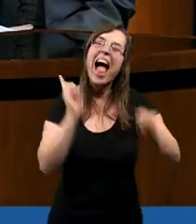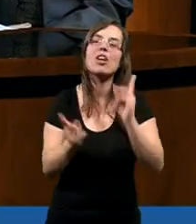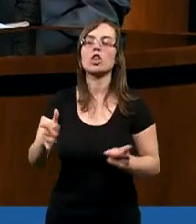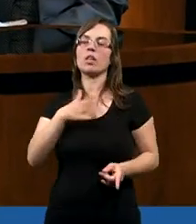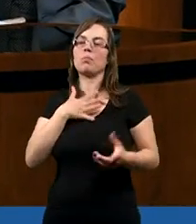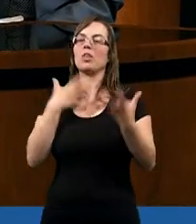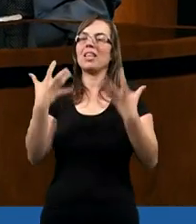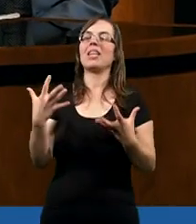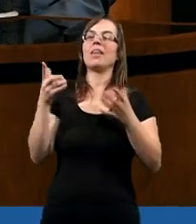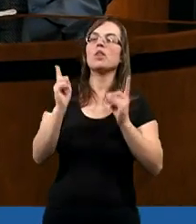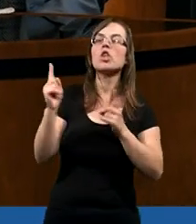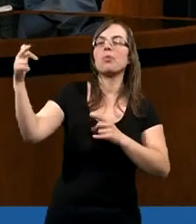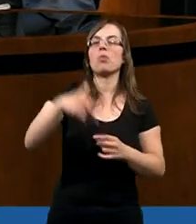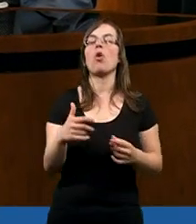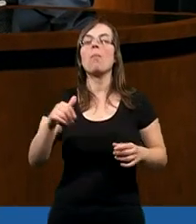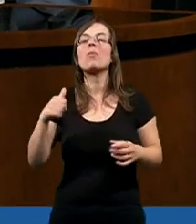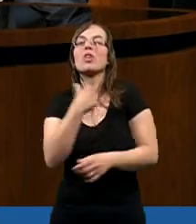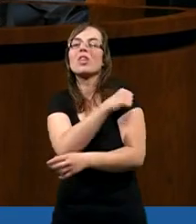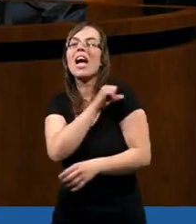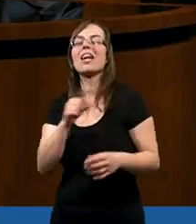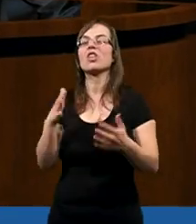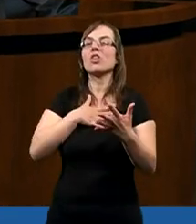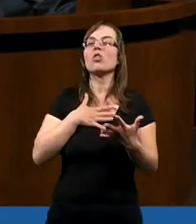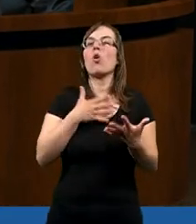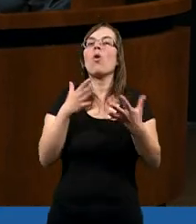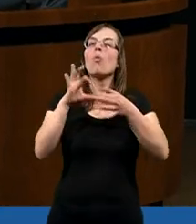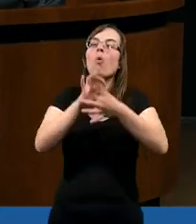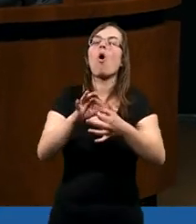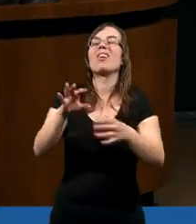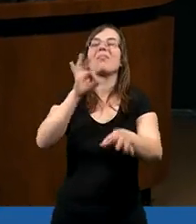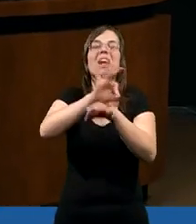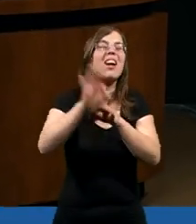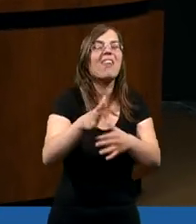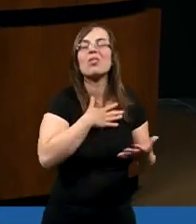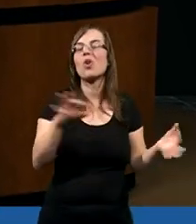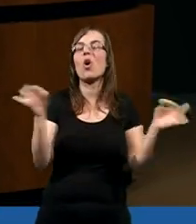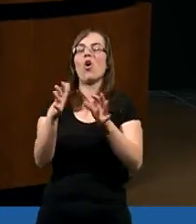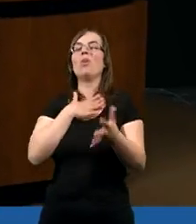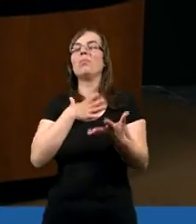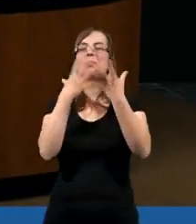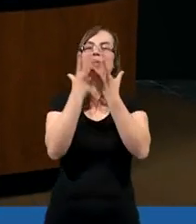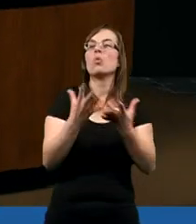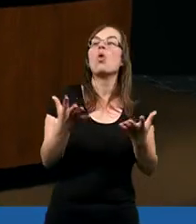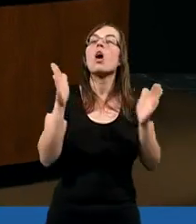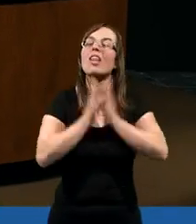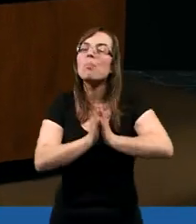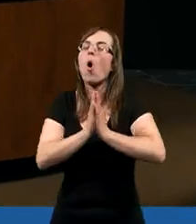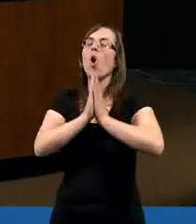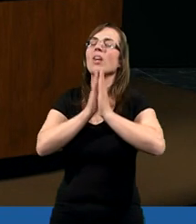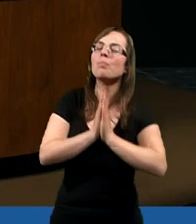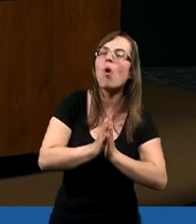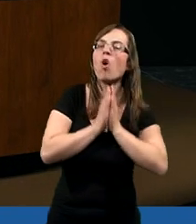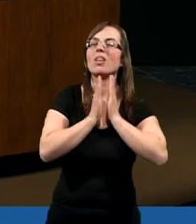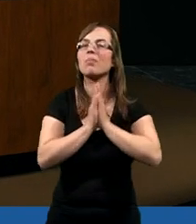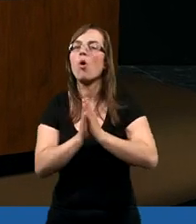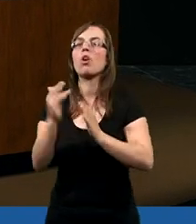jak najszybciej. Pierwszy chrześcijanie mieli też powody, zwłaszcza prześladowania, żeby modlić się